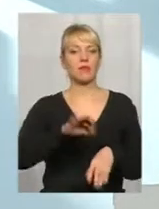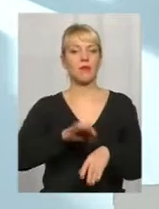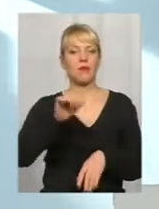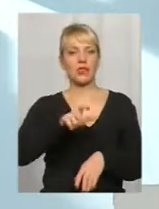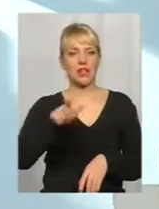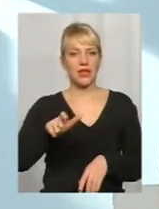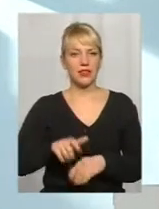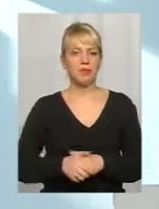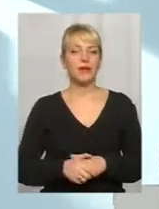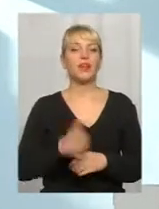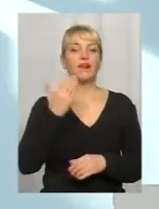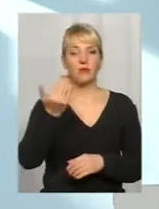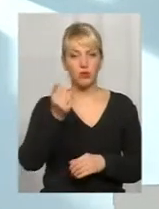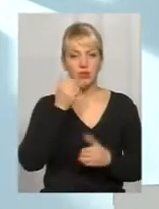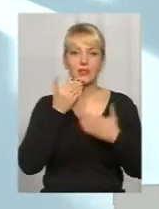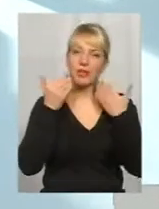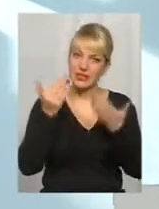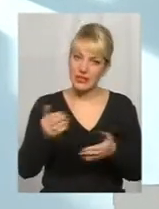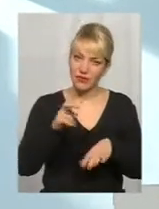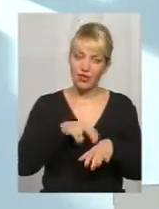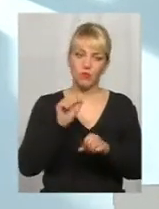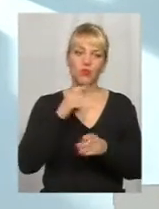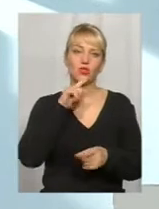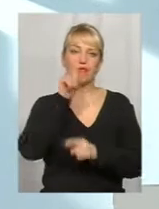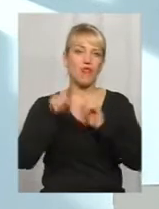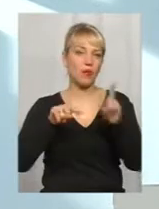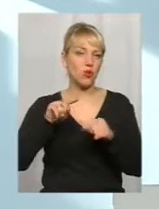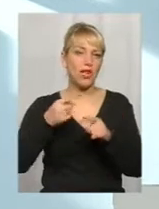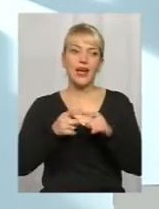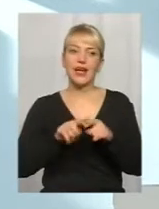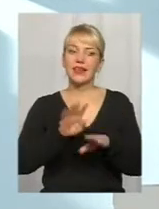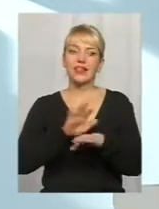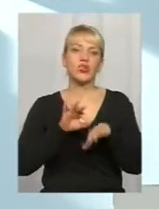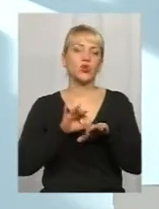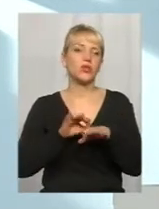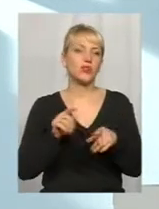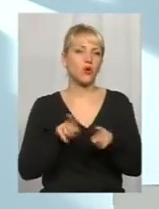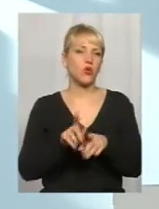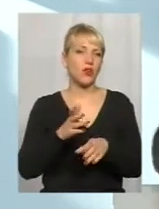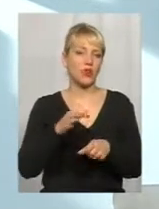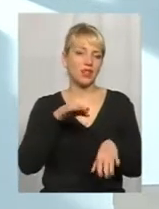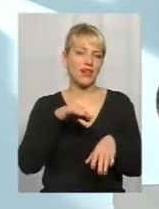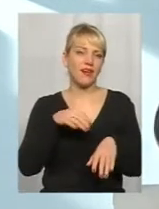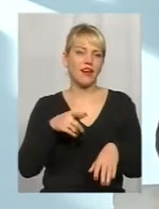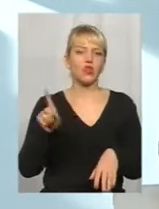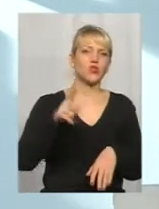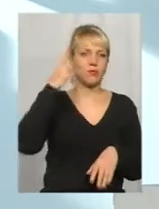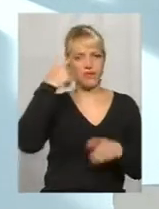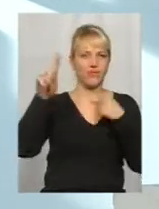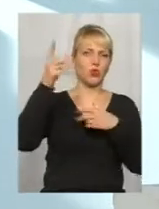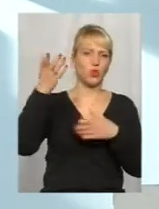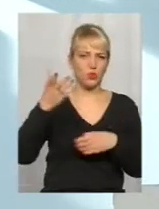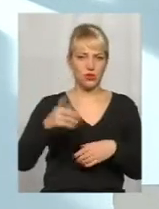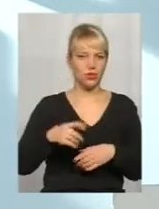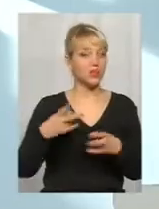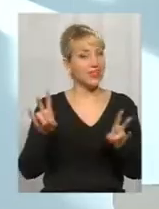Вы можете спросить врача, вы можете задать ему любой вопрос. Это не должно носить и иметь какую-то оскорбительную форму, это что-то мне тут написало, вот